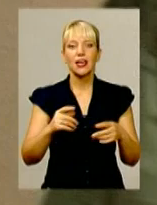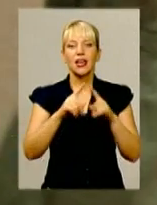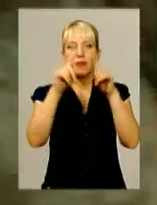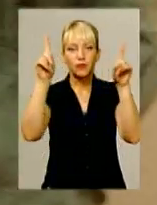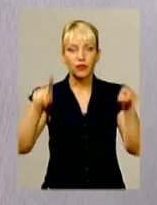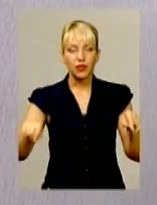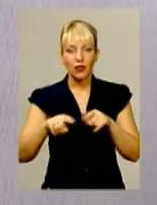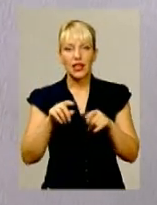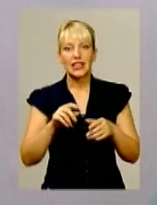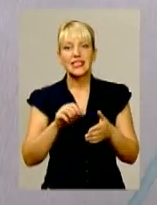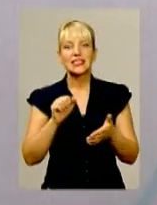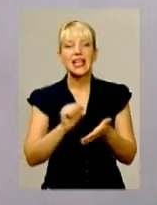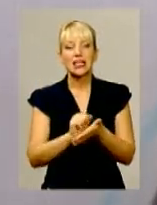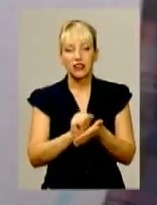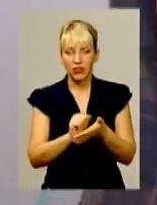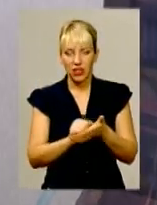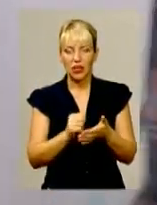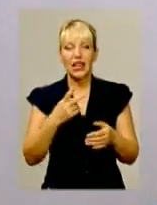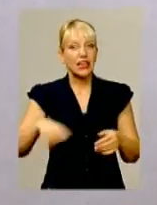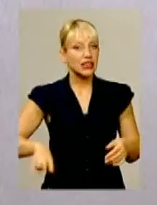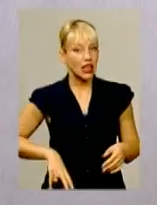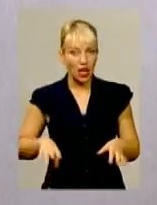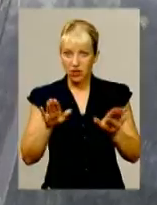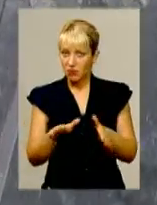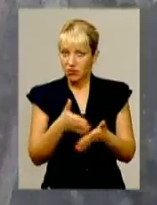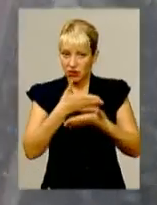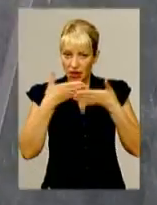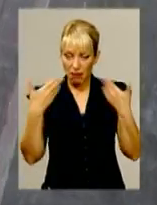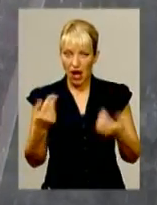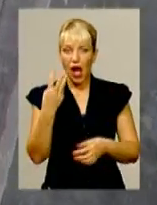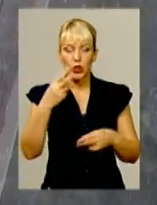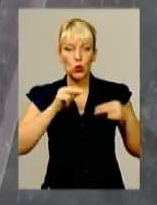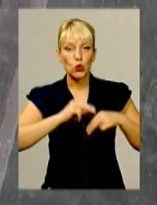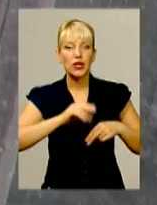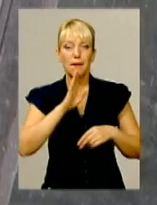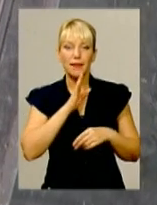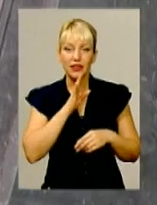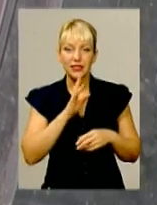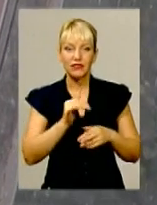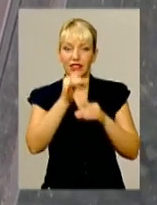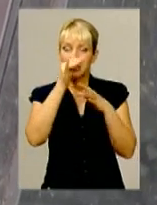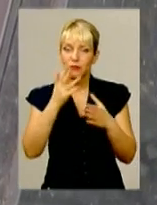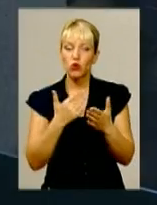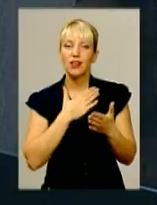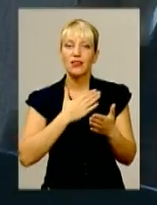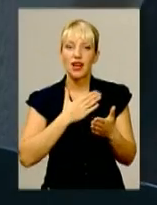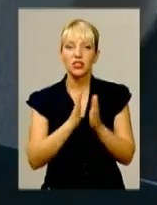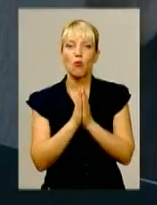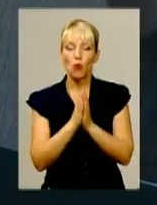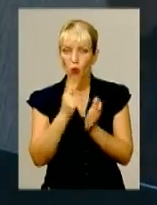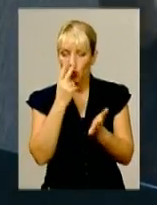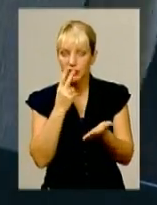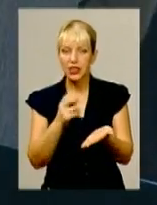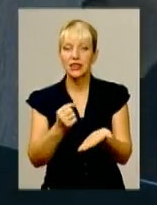речі, на робочому місці ми не застали. А от троє працівників за відсутності керманича не змогли на наше прохання показати документи, що